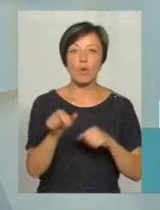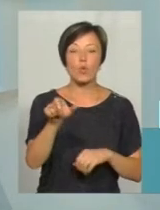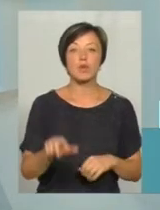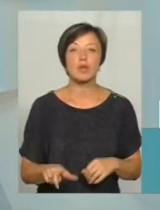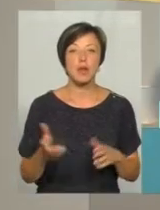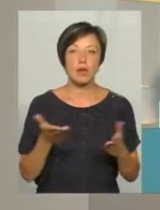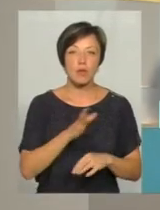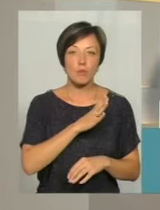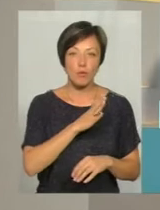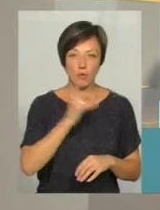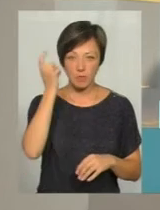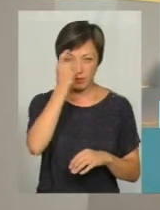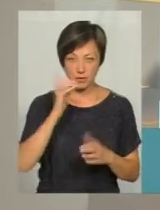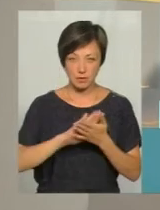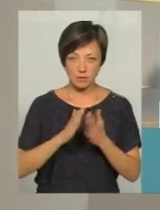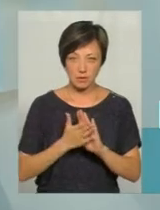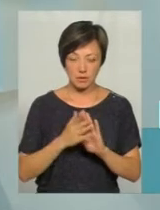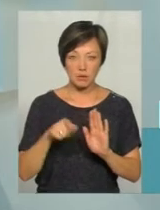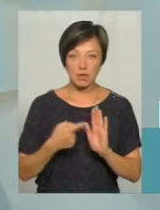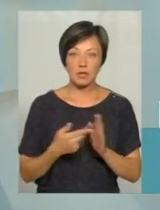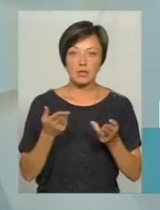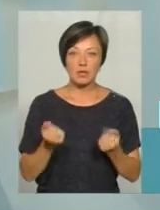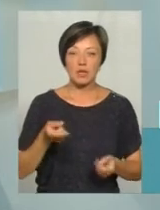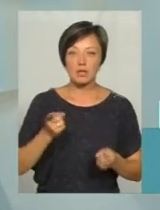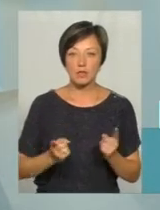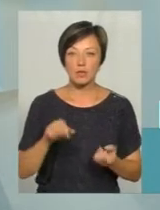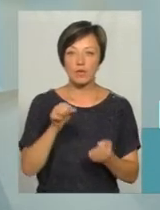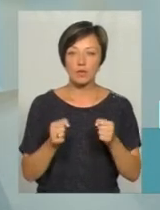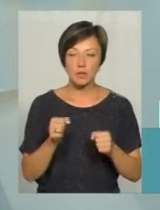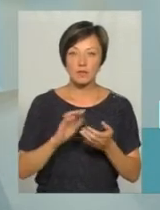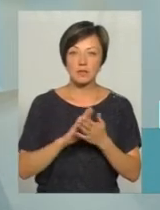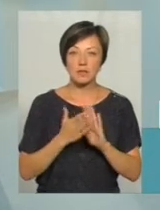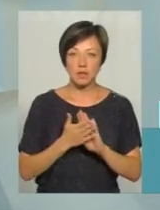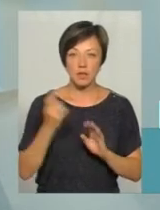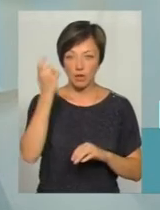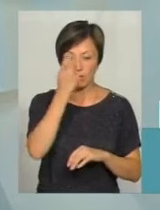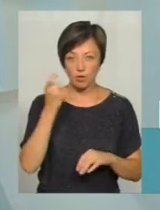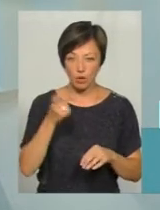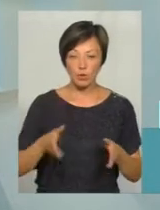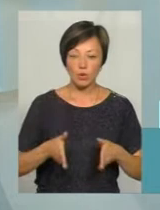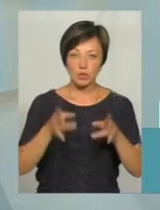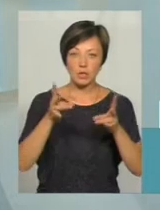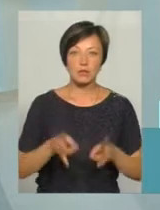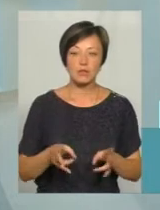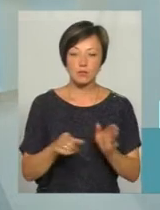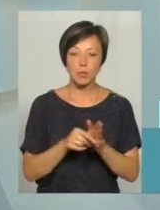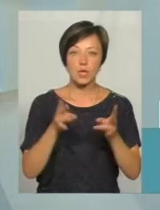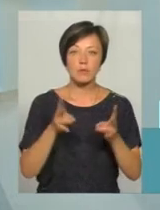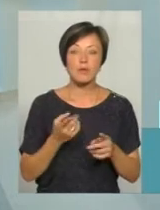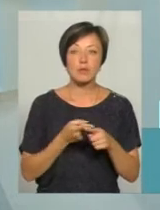був нетверезий за кермом. Так, дійсно, якщо водій в стані алкогольного сп'яніння здійснює ДТП з потерпілими,